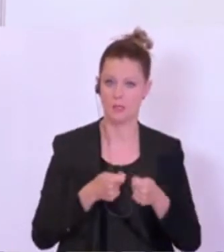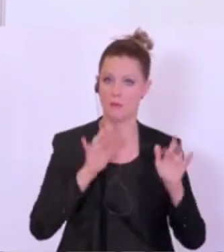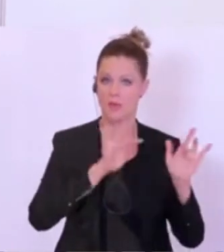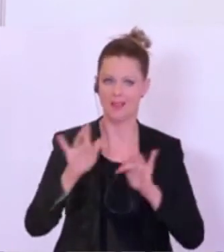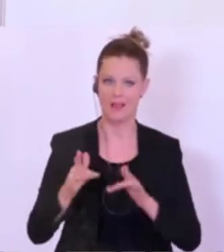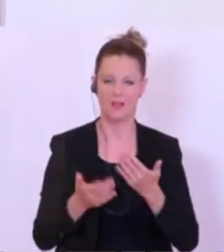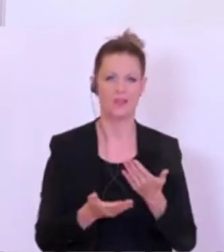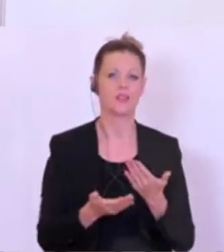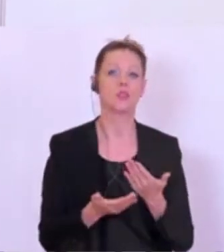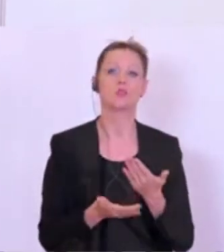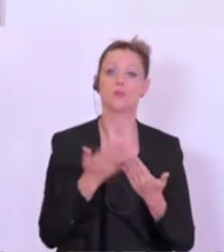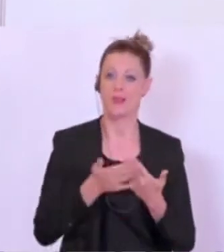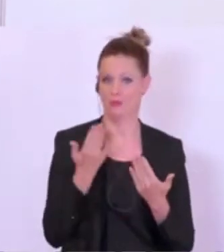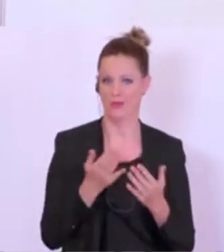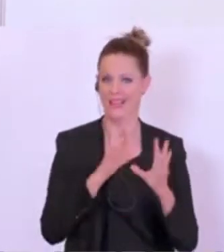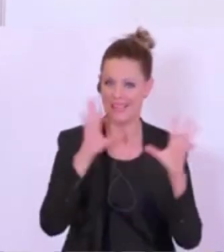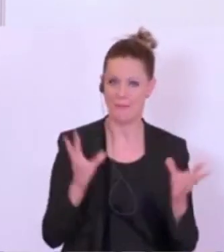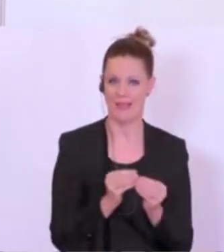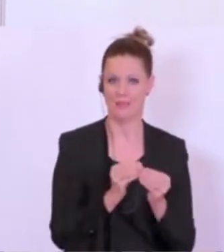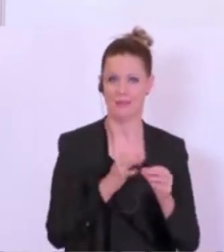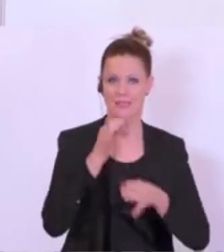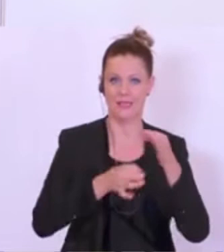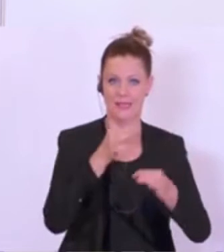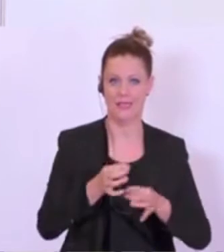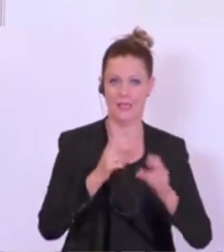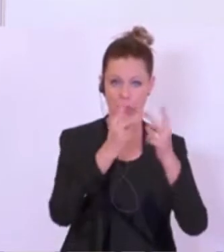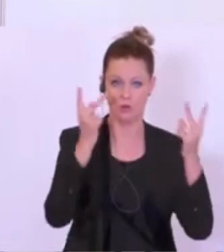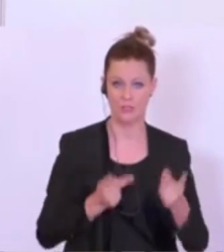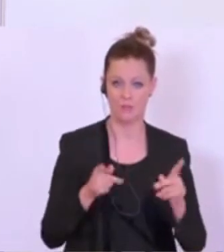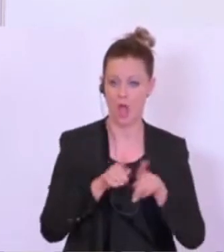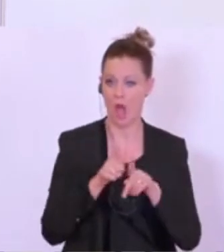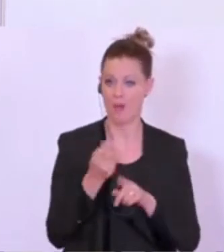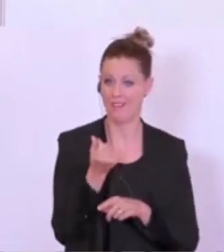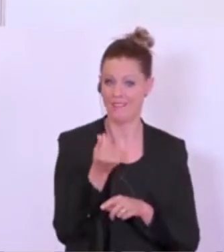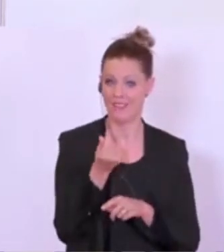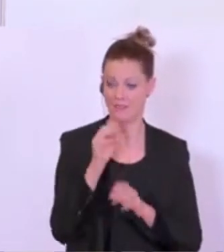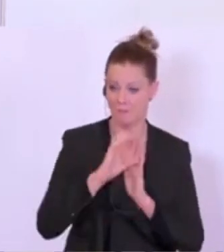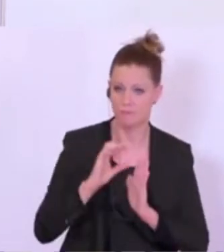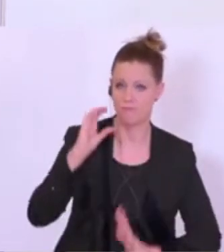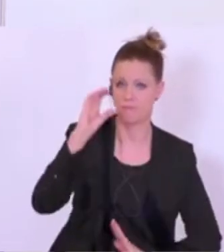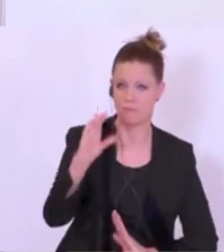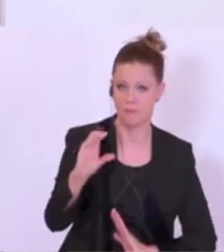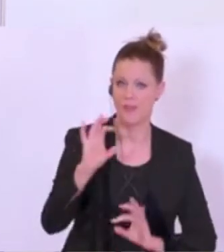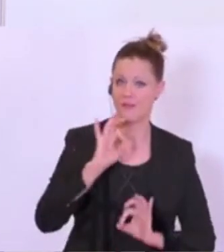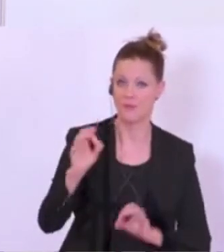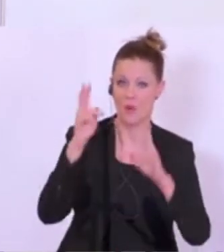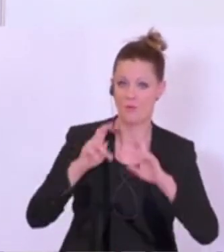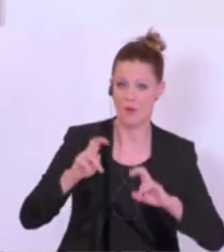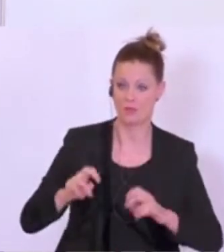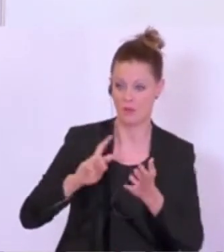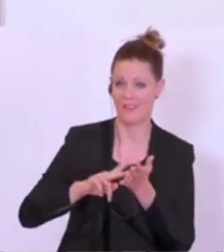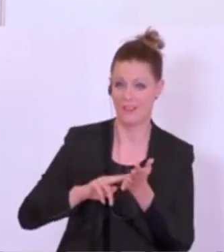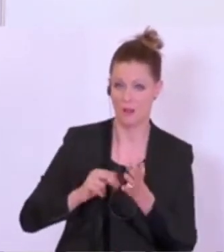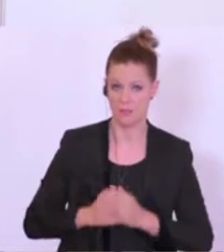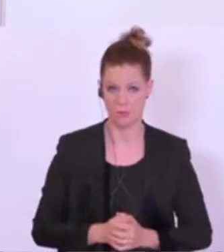ein gemeinsames Strategiekonzept, zweitens der Einsatz von finanziellen Mitteln für die Forschung, für die